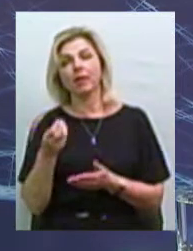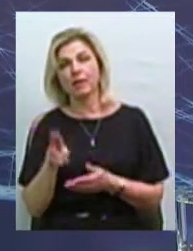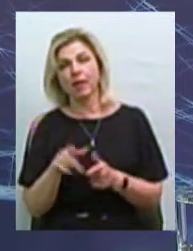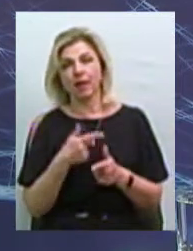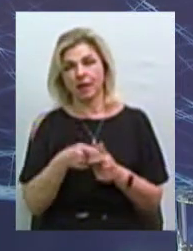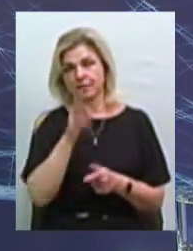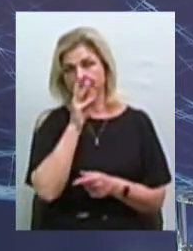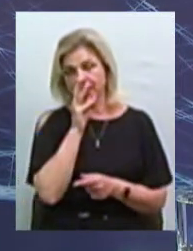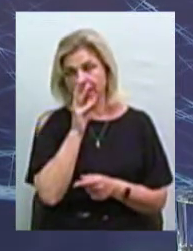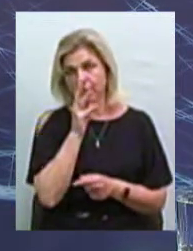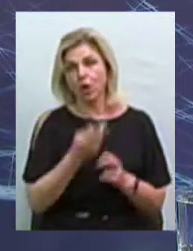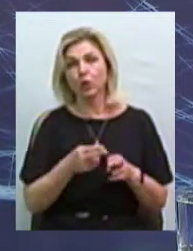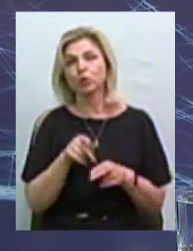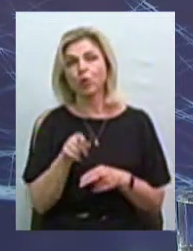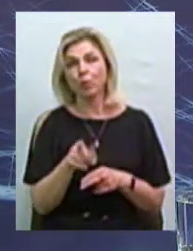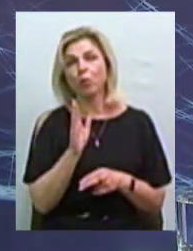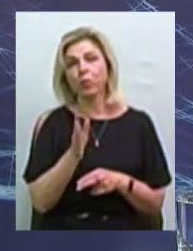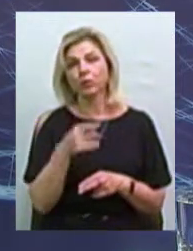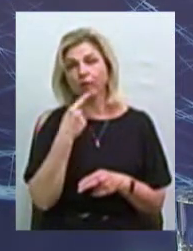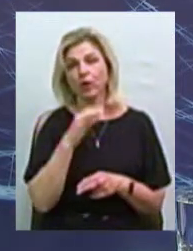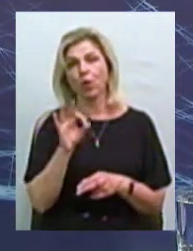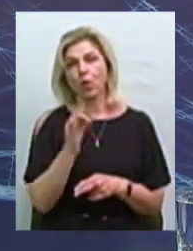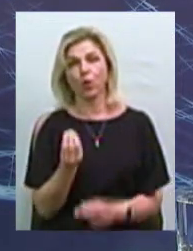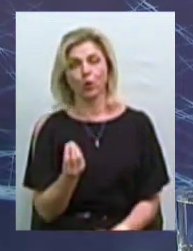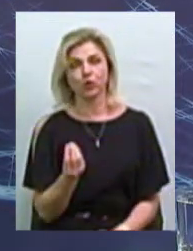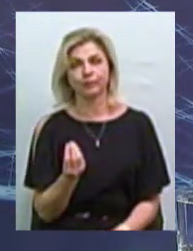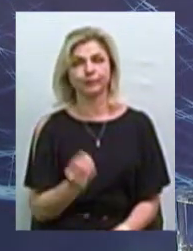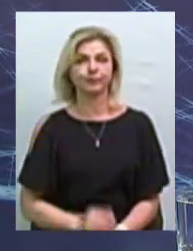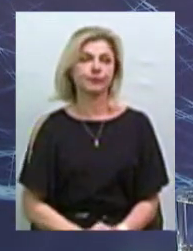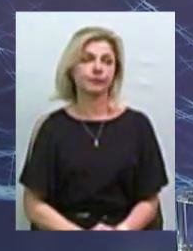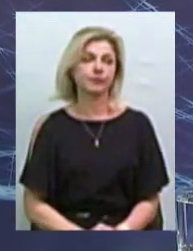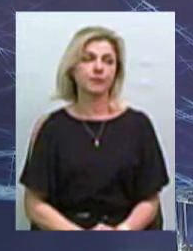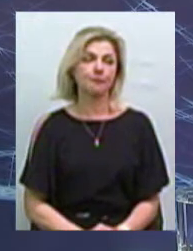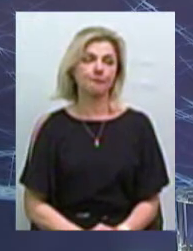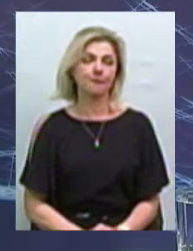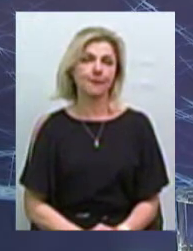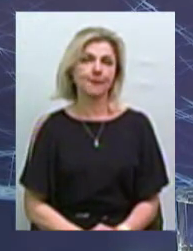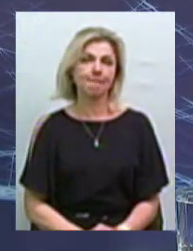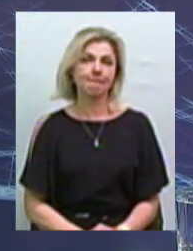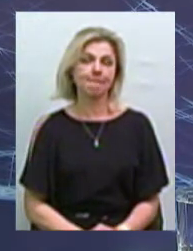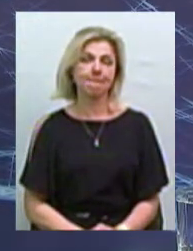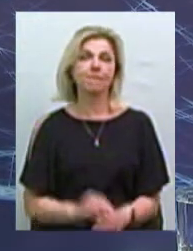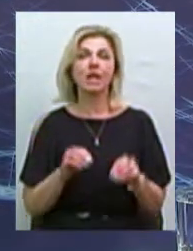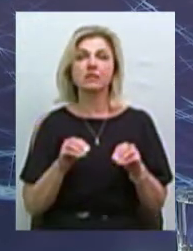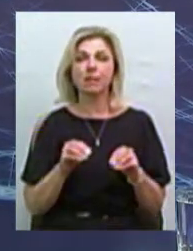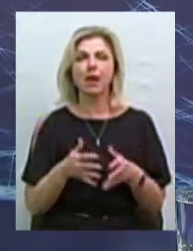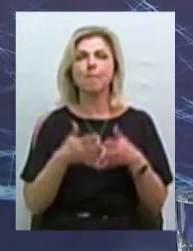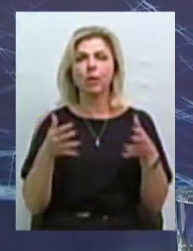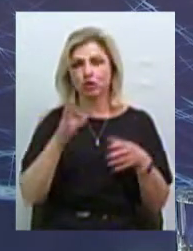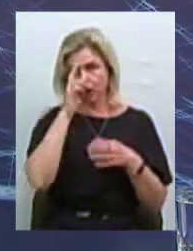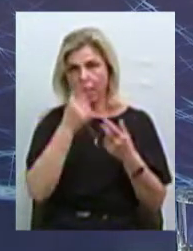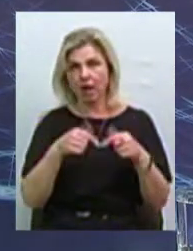платня. Тому будемо говорити про гроші. Земля у більшості країн є